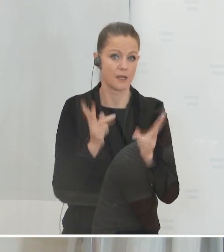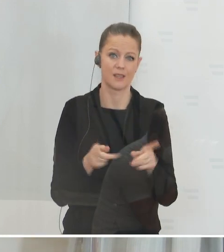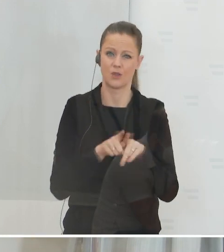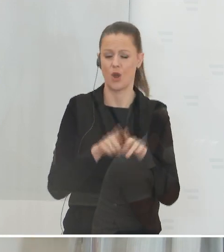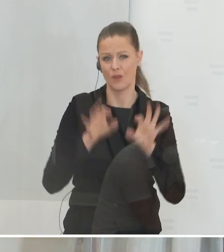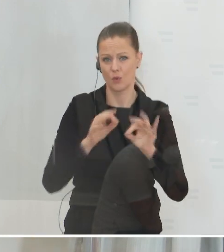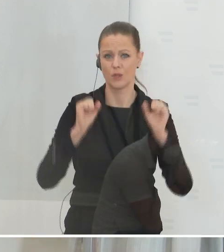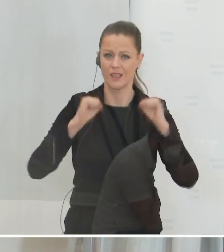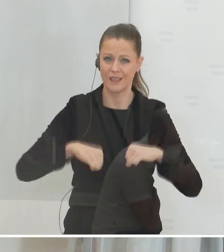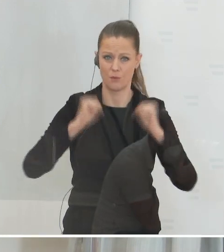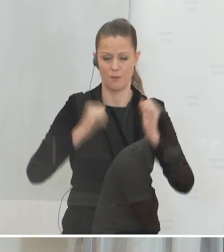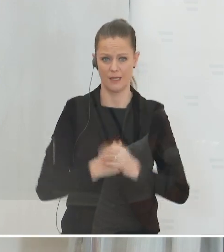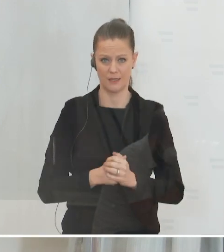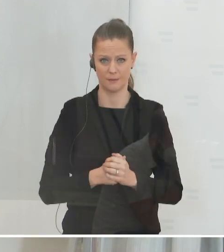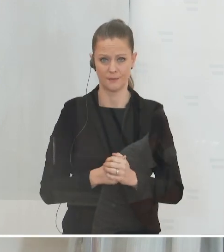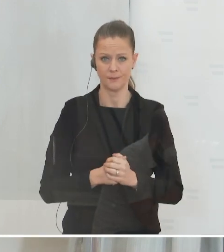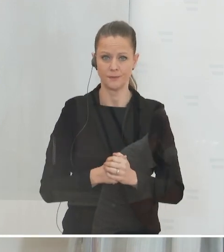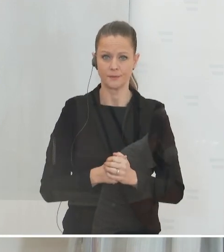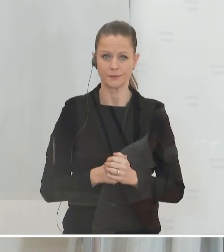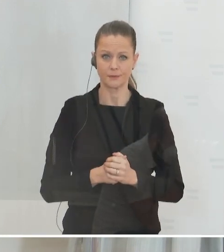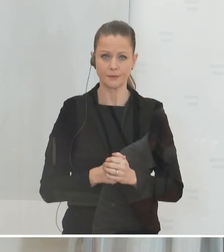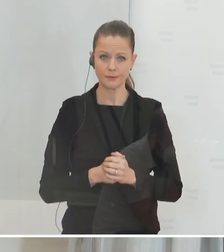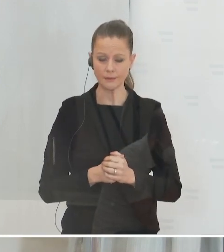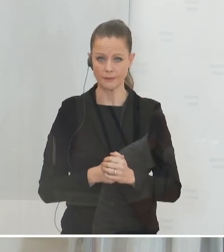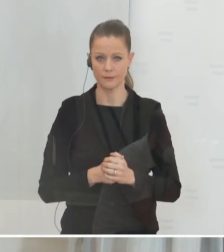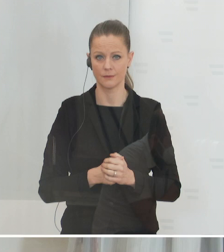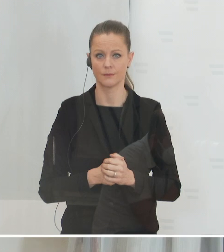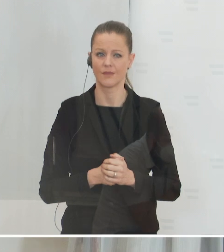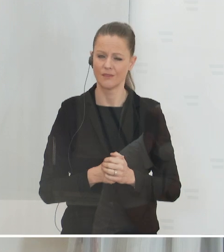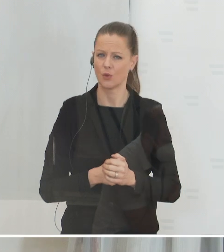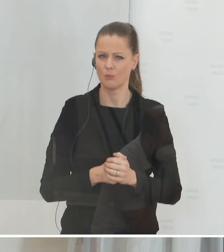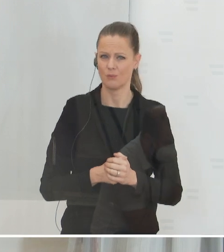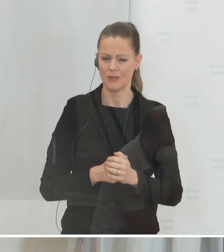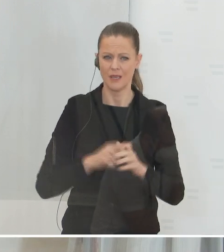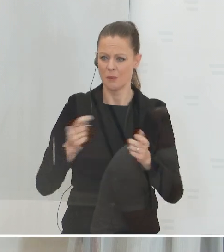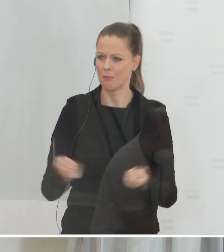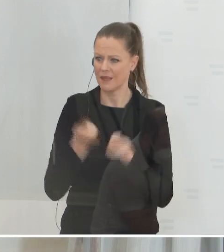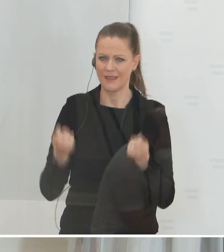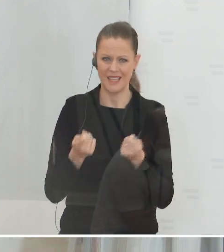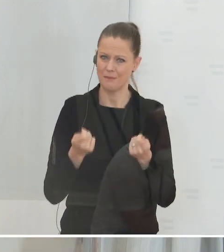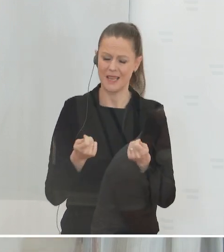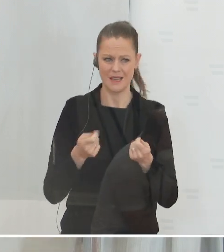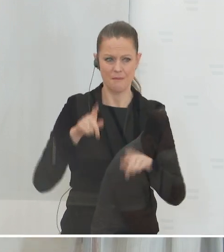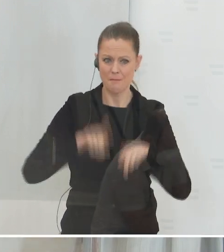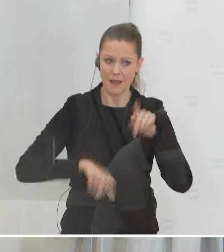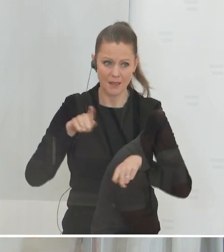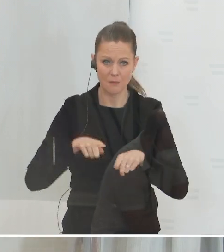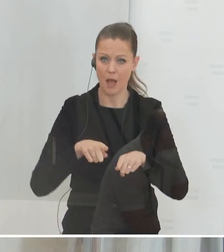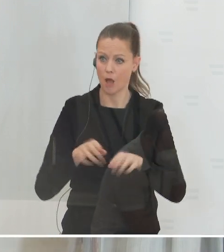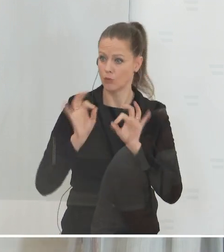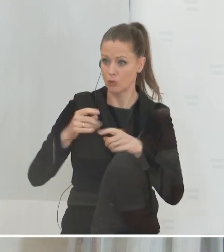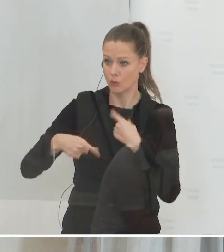den zwei sehr unterschiedlichen Voraussetzungen und sehr unterschiedlichen Herausforderungen, in denen sich Betriebe gegenüber sehen. Auf der einen Seite